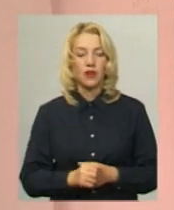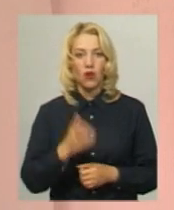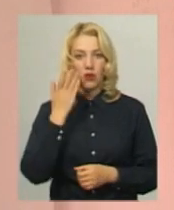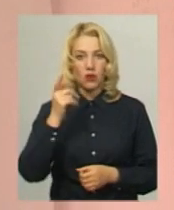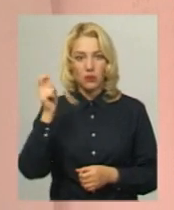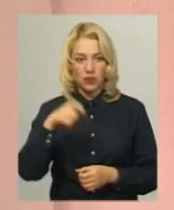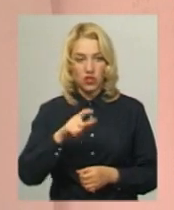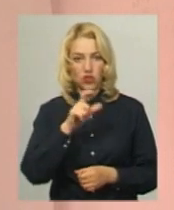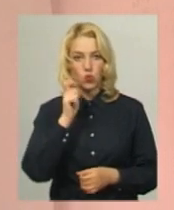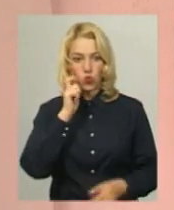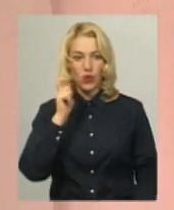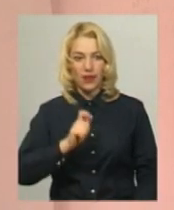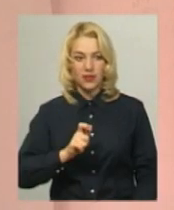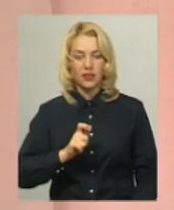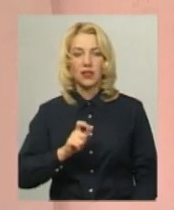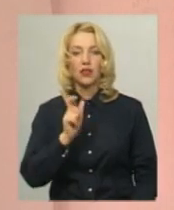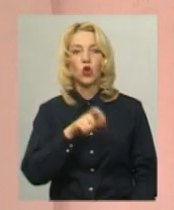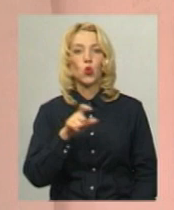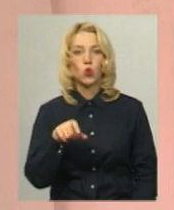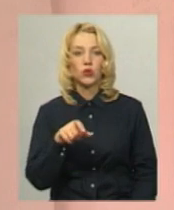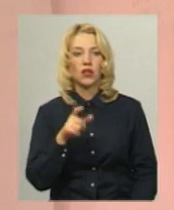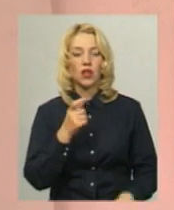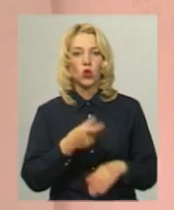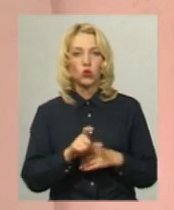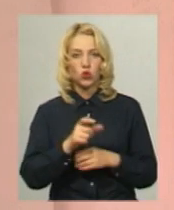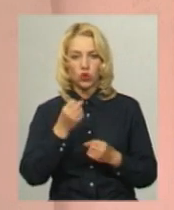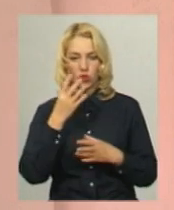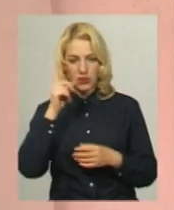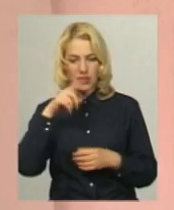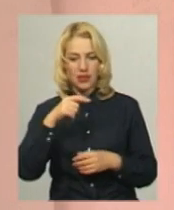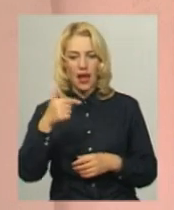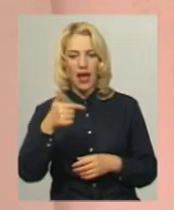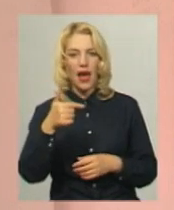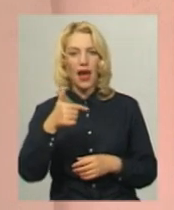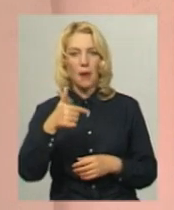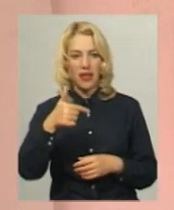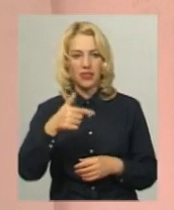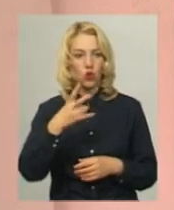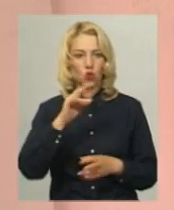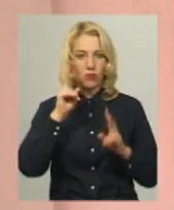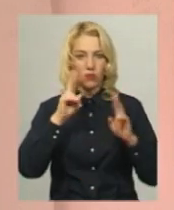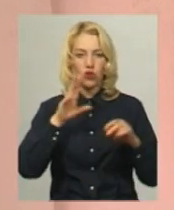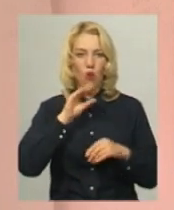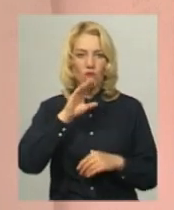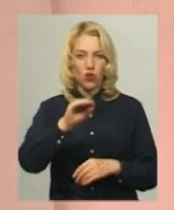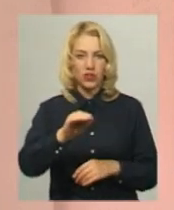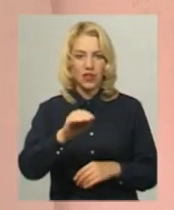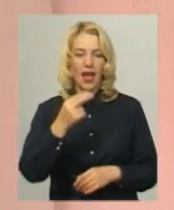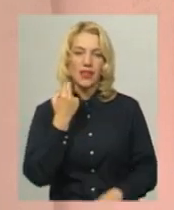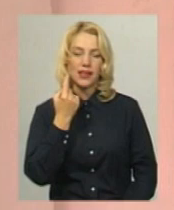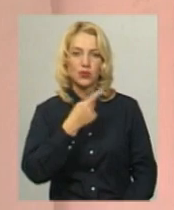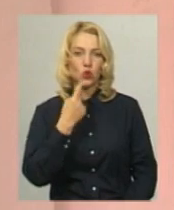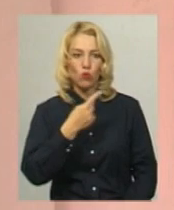приїжджають з України люди, вони дуже добре знають англійську граматику, але вони не вміють говорити англійською мовою.